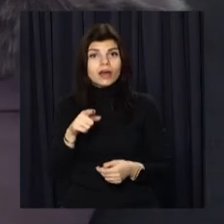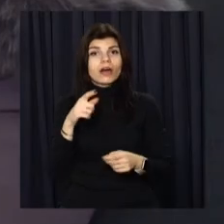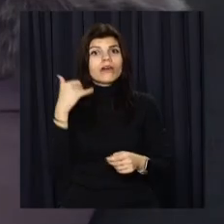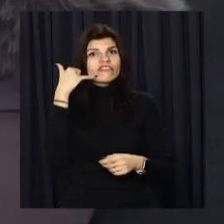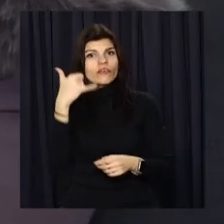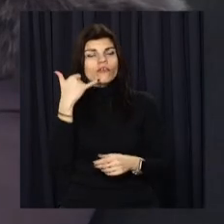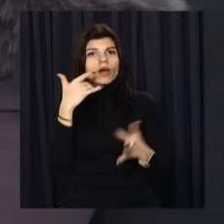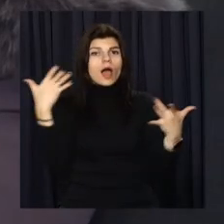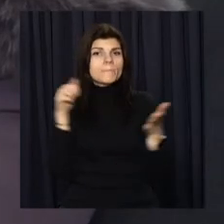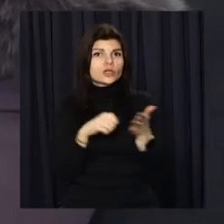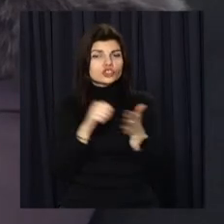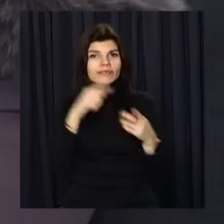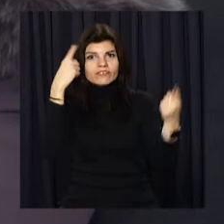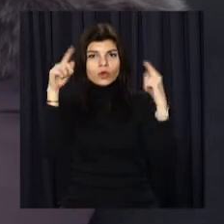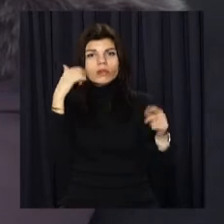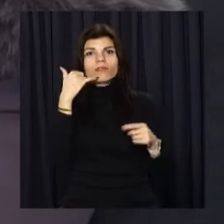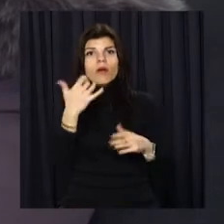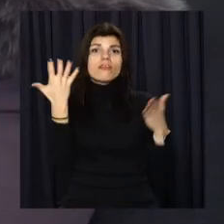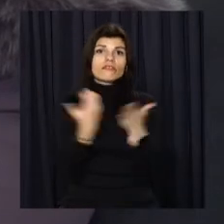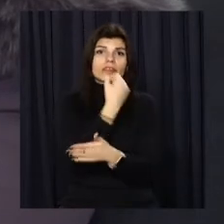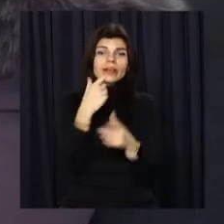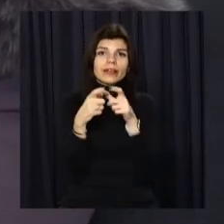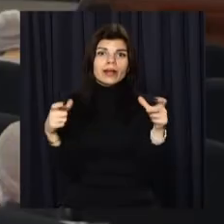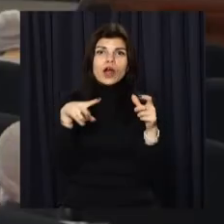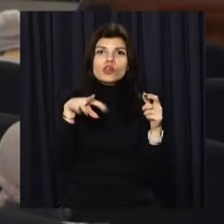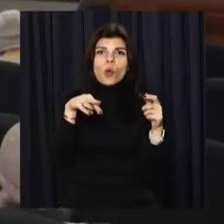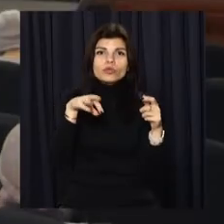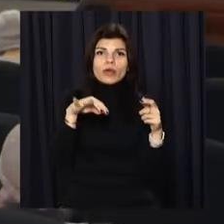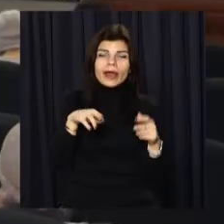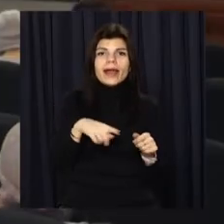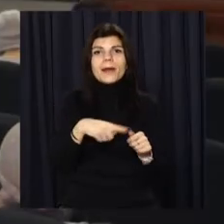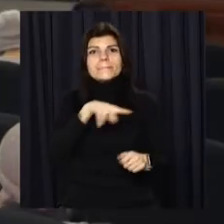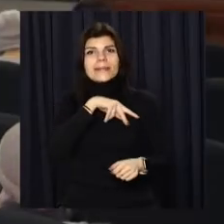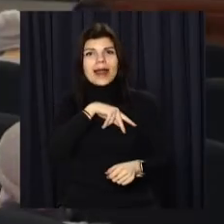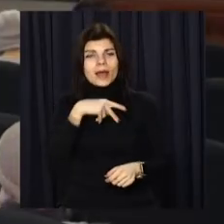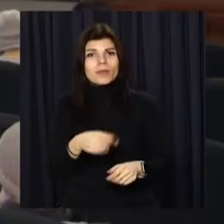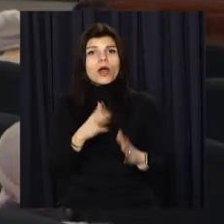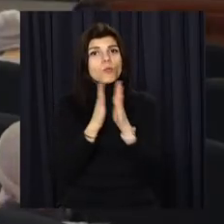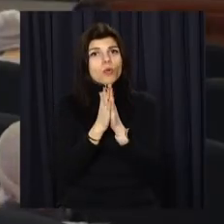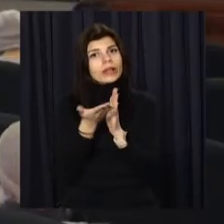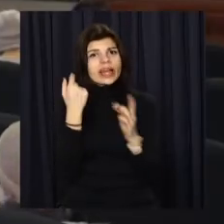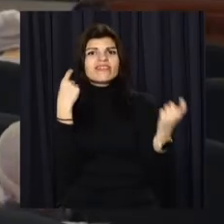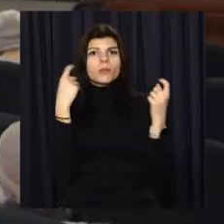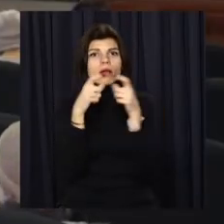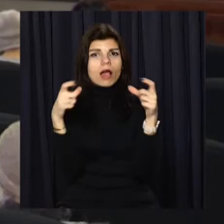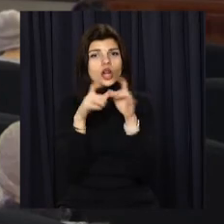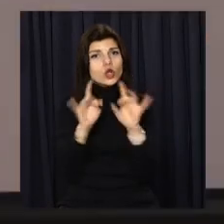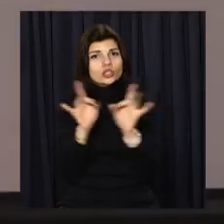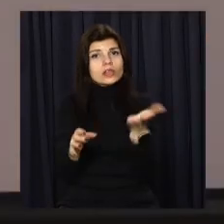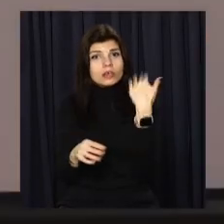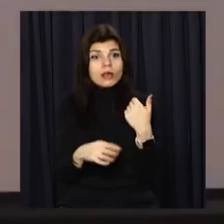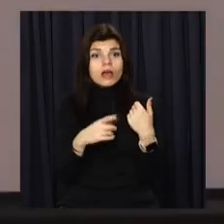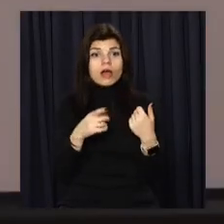вигадувала новий привід. То повідомляли про виграш у лотерею, то про премію. І просили дані картки. Жінка каже, прийшла